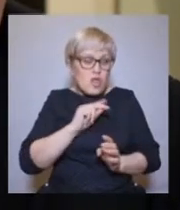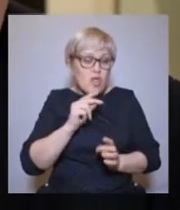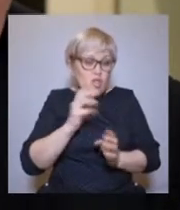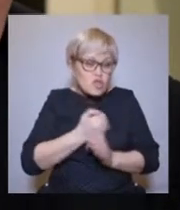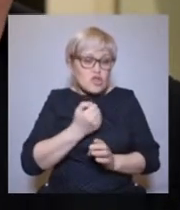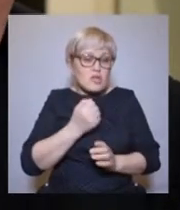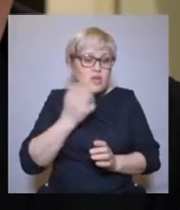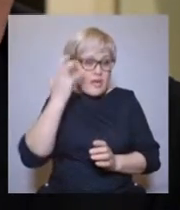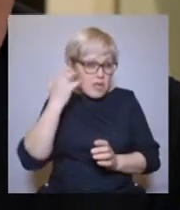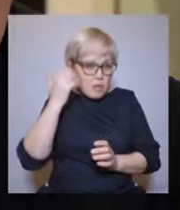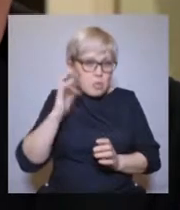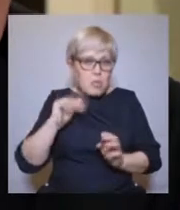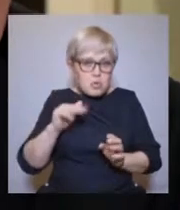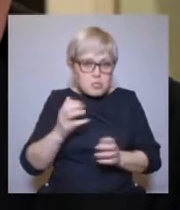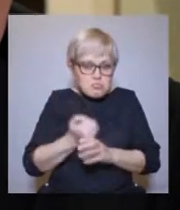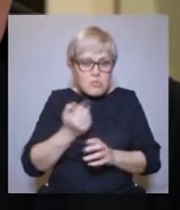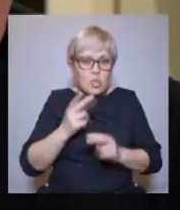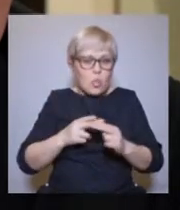И вот сначала вышли на гребень,